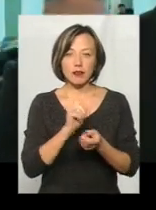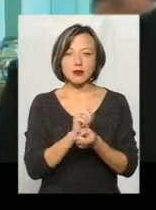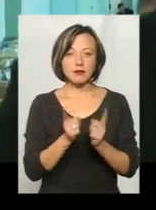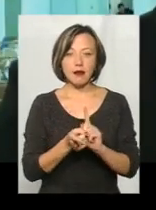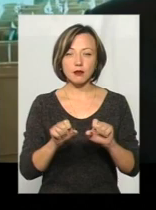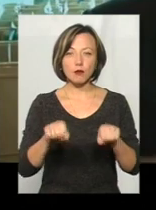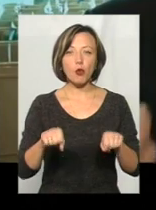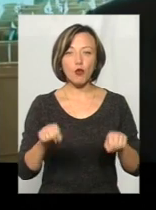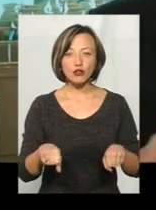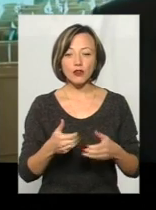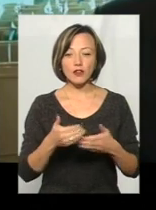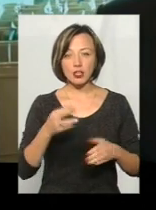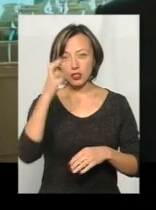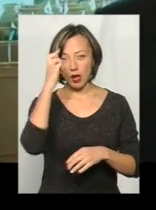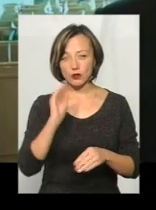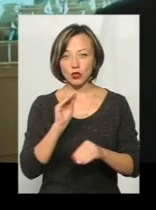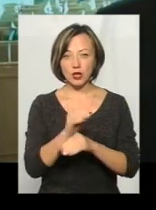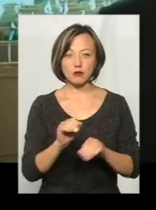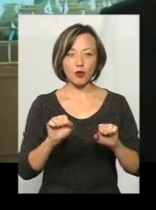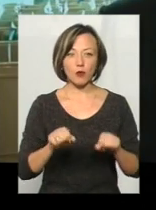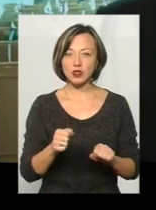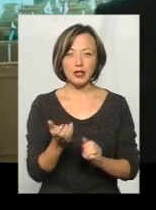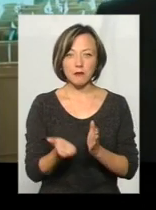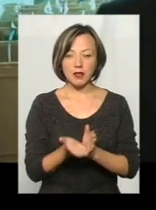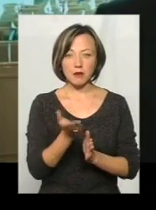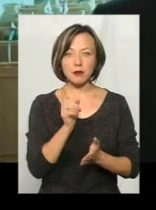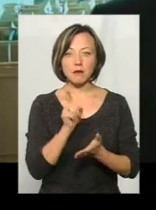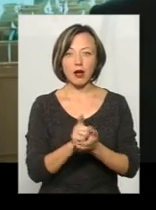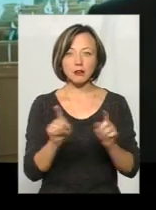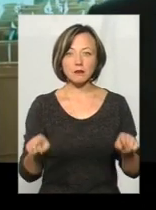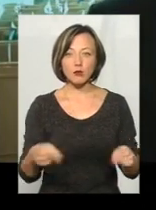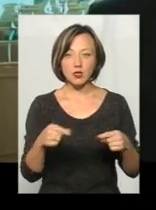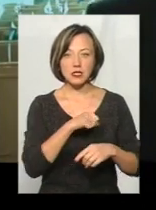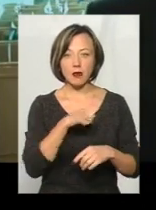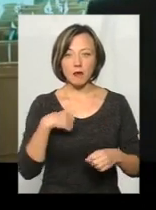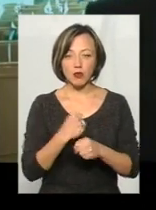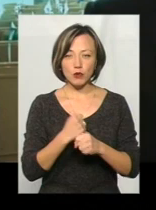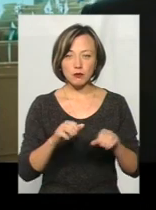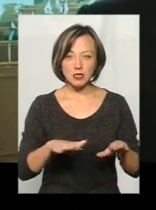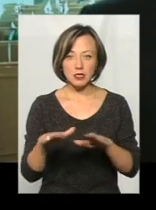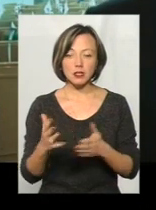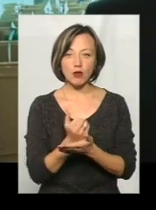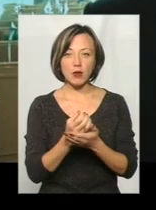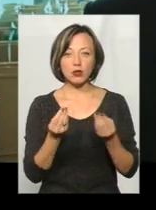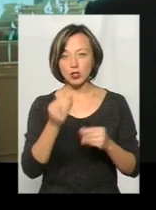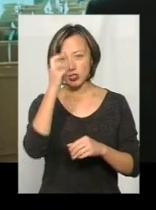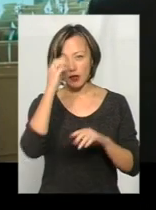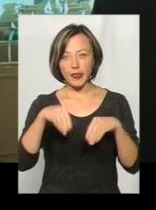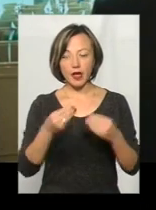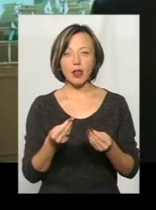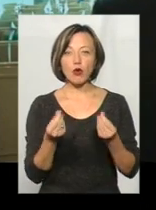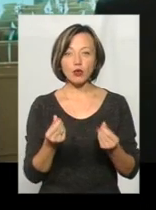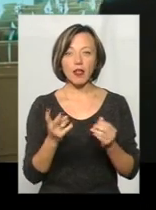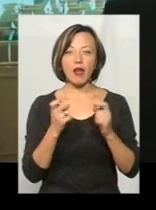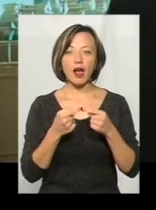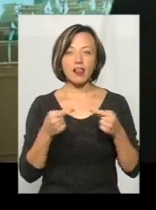спроможною, тому що від державної дотації спроможність не підніметься. Вона має створювати саме робочі місця, заробляти там кошти, а держава дає кошти тільки